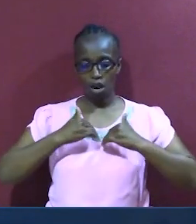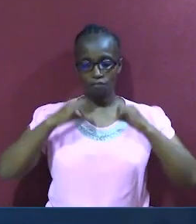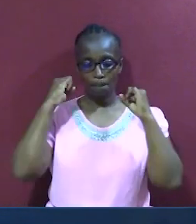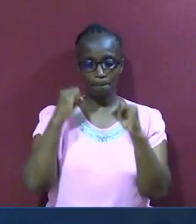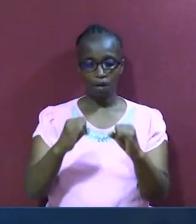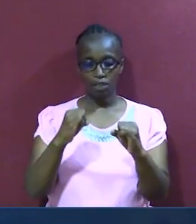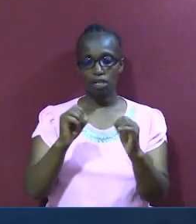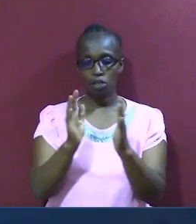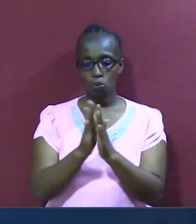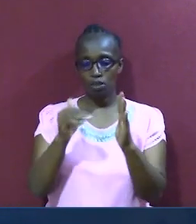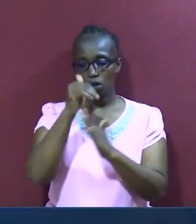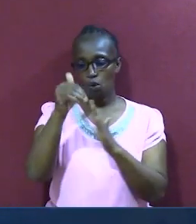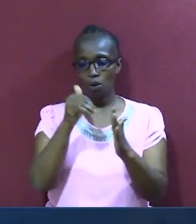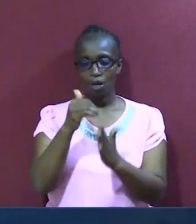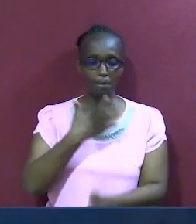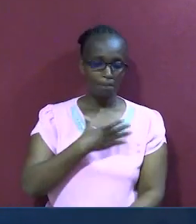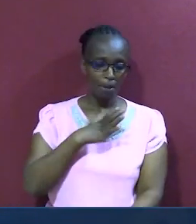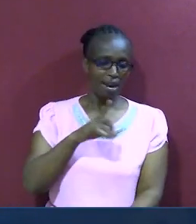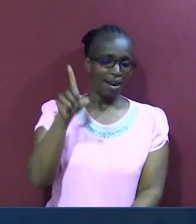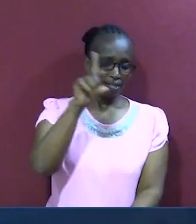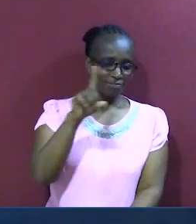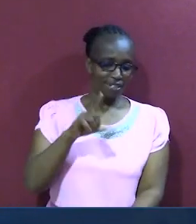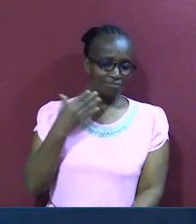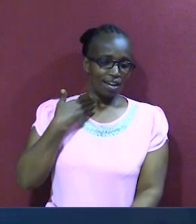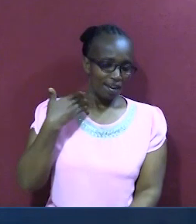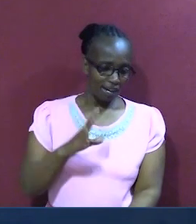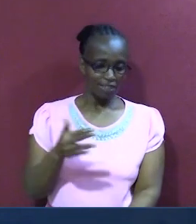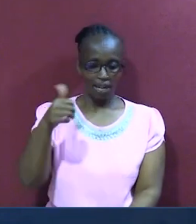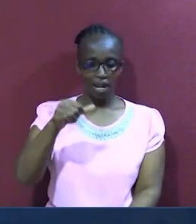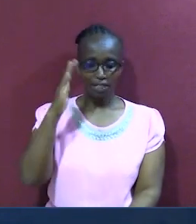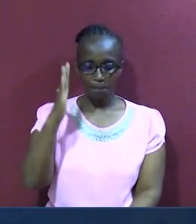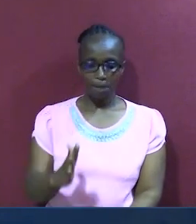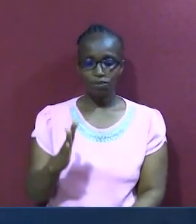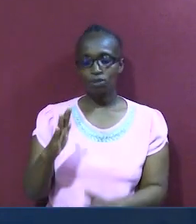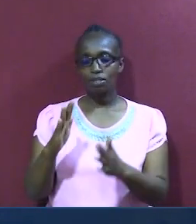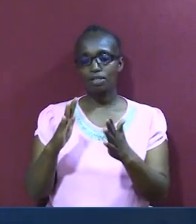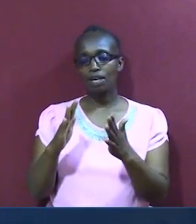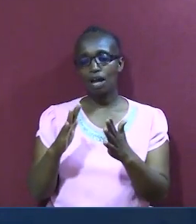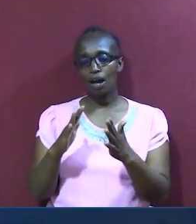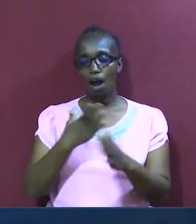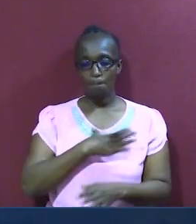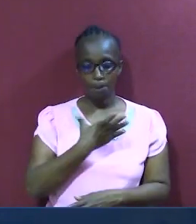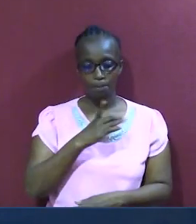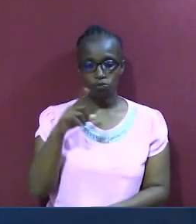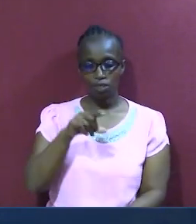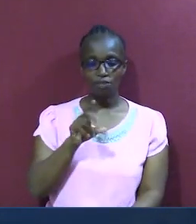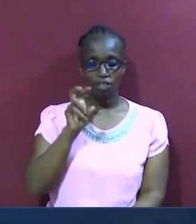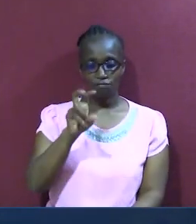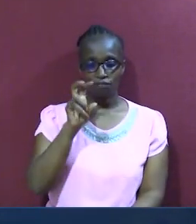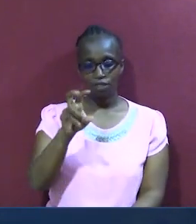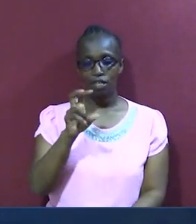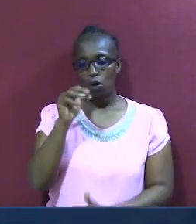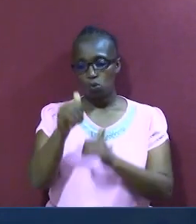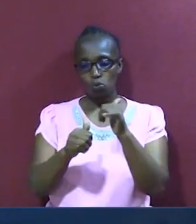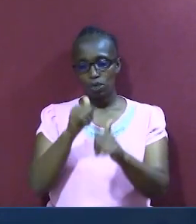kila mtu. Usitharayu mtu yoyote. Kama watu unalawana, ata wakusaidie.